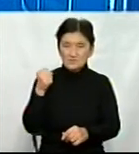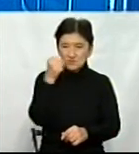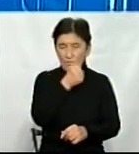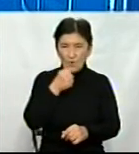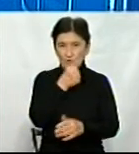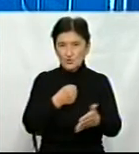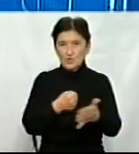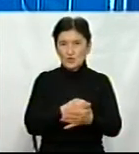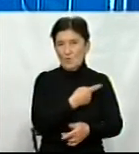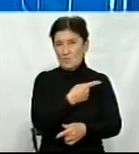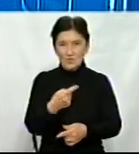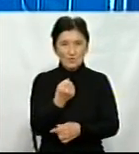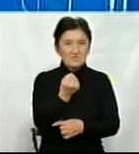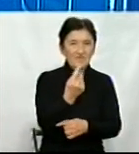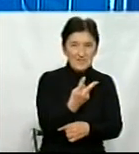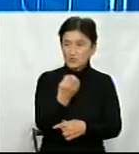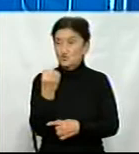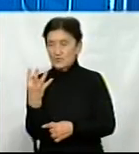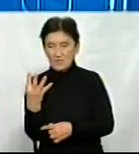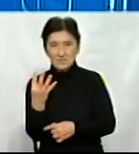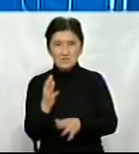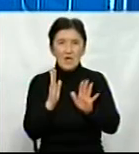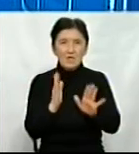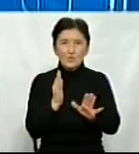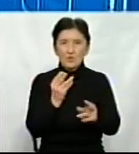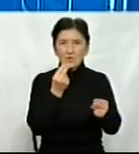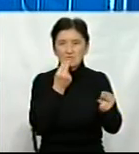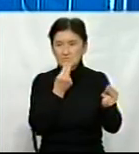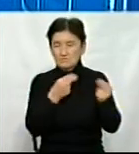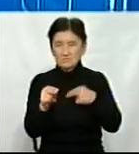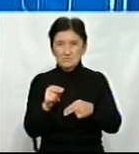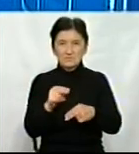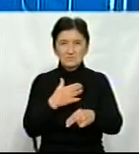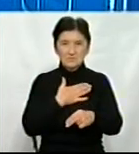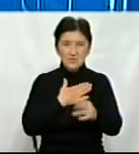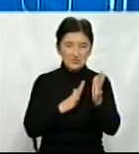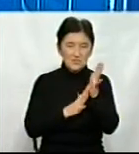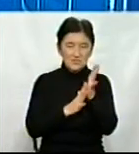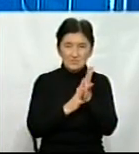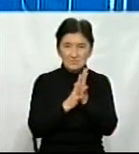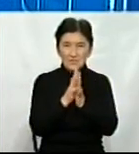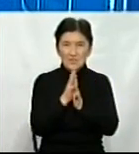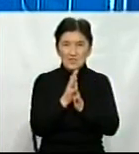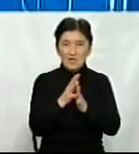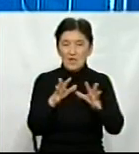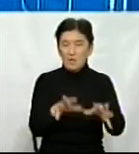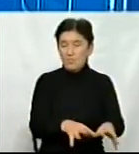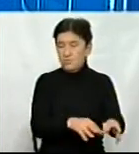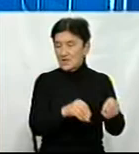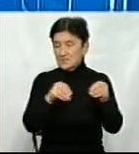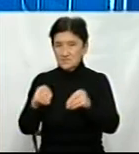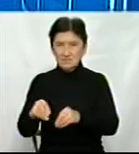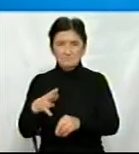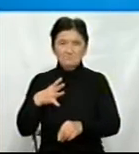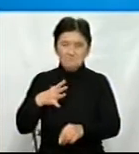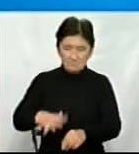12-14 градусів. І лише кращі сорти, особливо вітчизняної селекції, витримали, перенесли. Два тижні морозило,